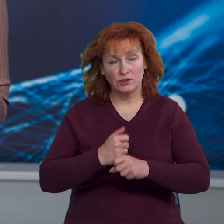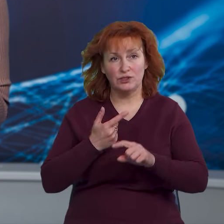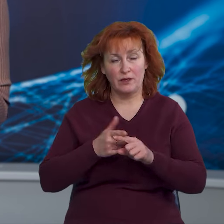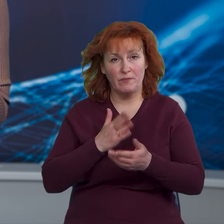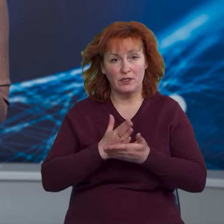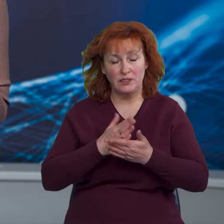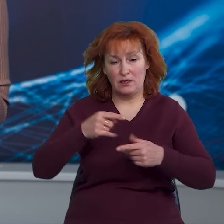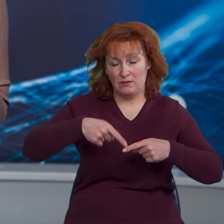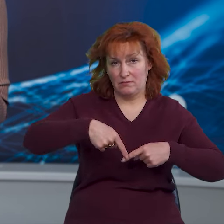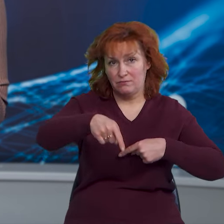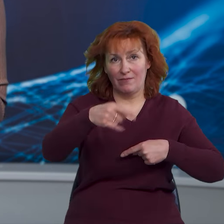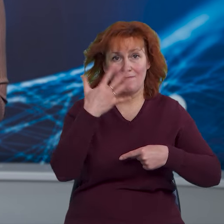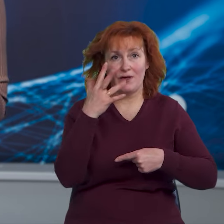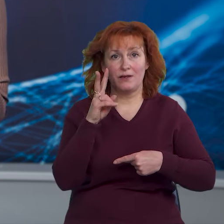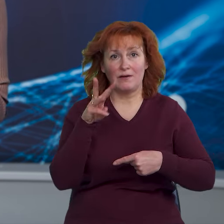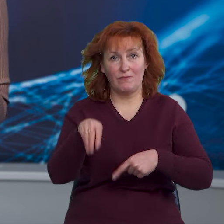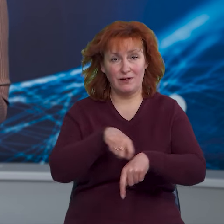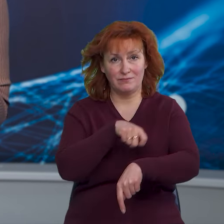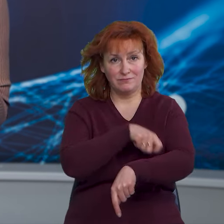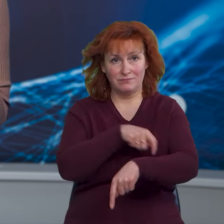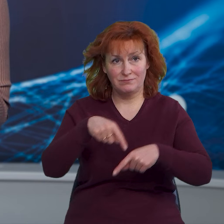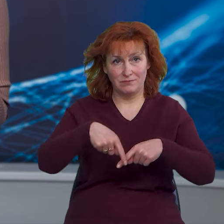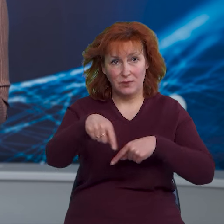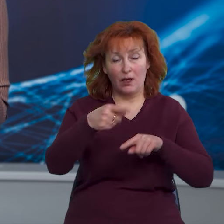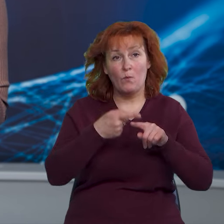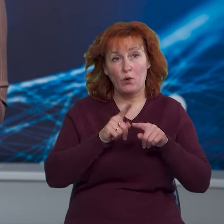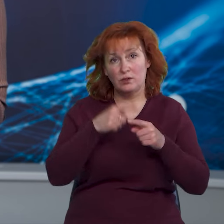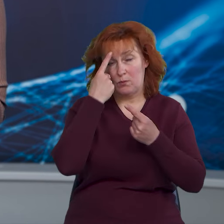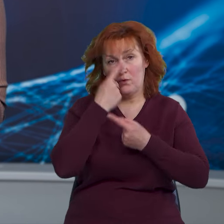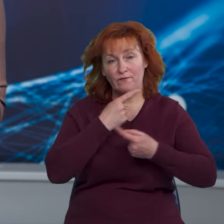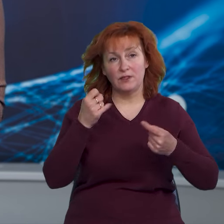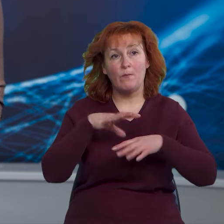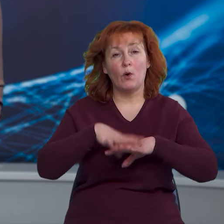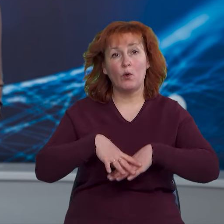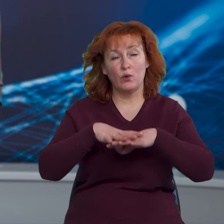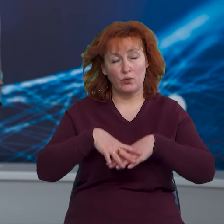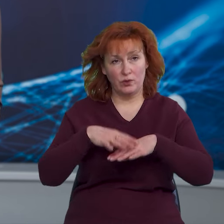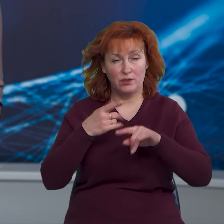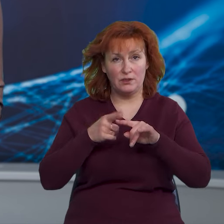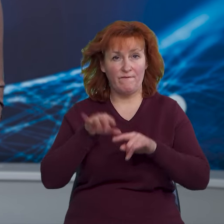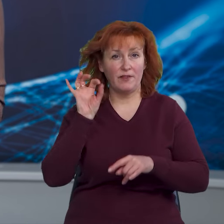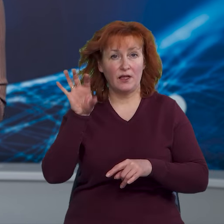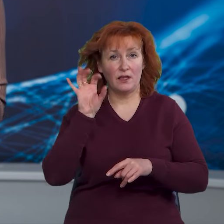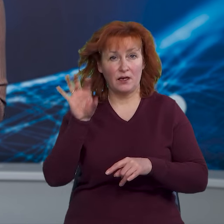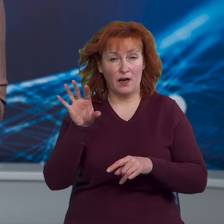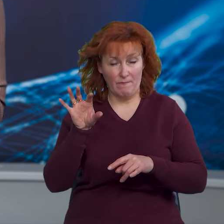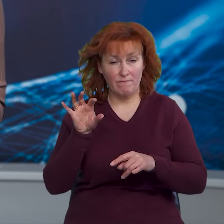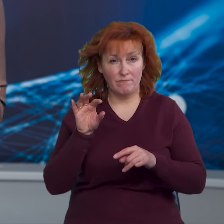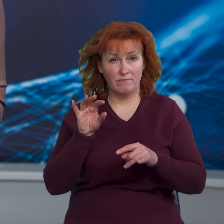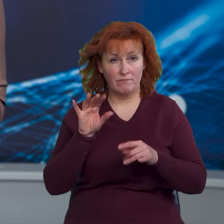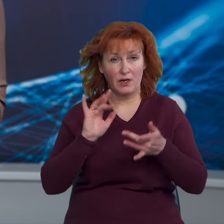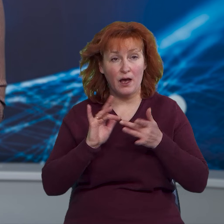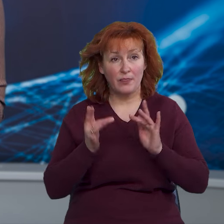прикордонній зоні Чернігівської області. Про це повідомляє Курюківська районна військова адміністрація у своєму телеграм-каналі. Серед